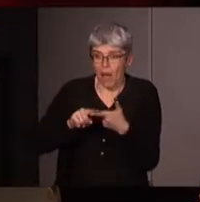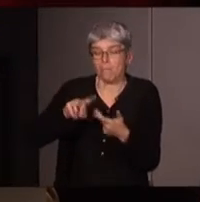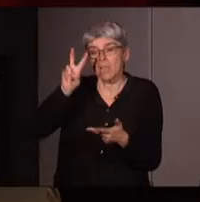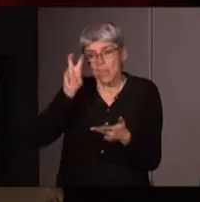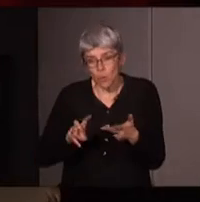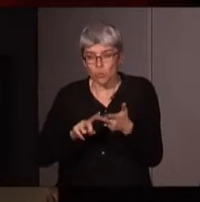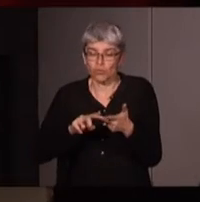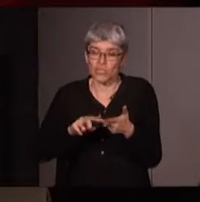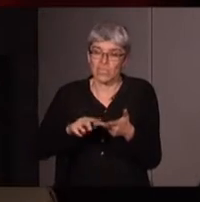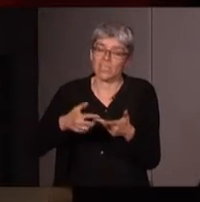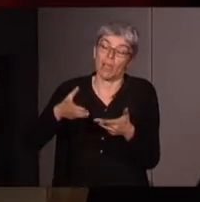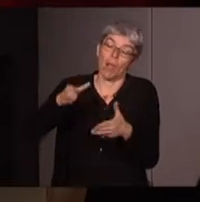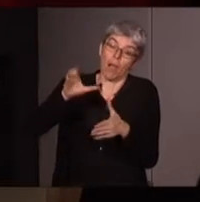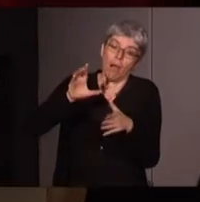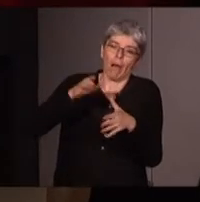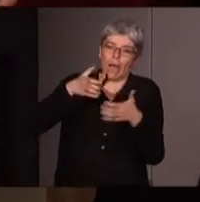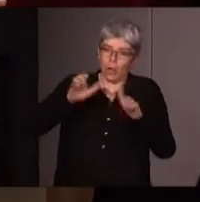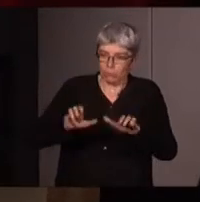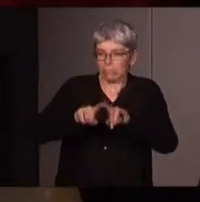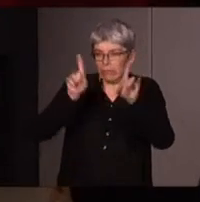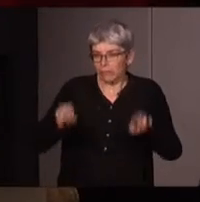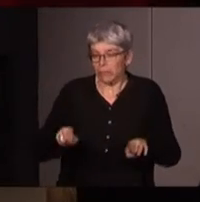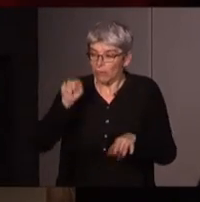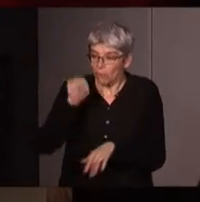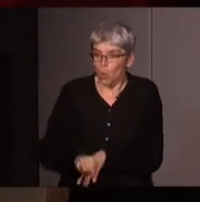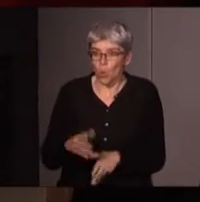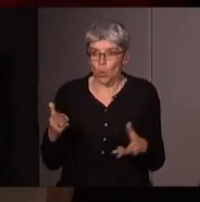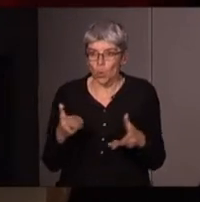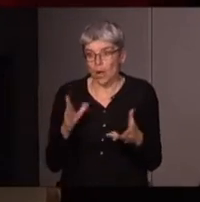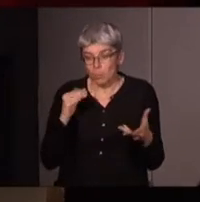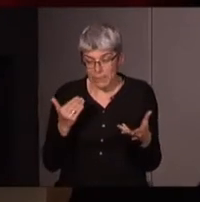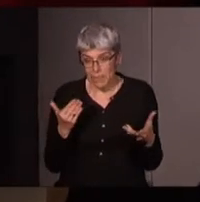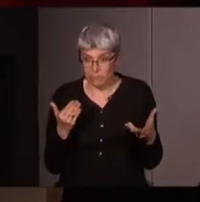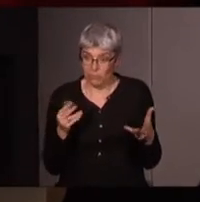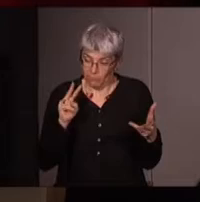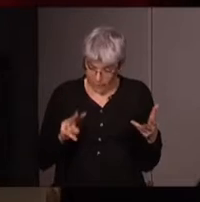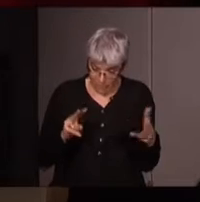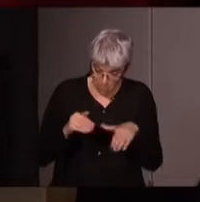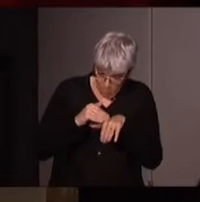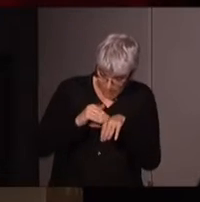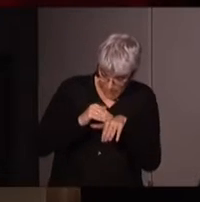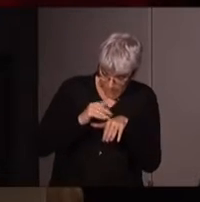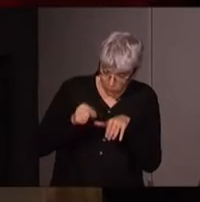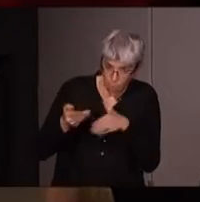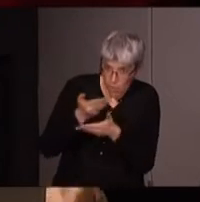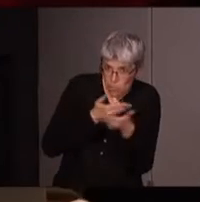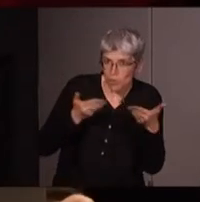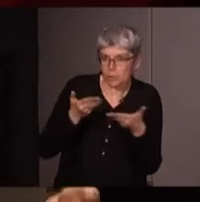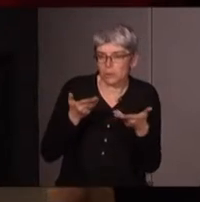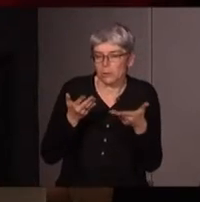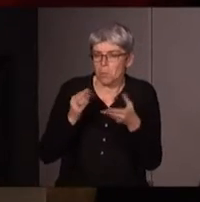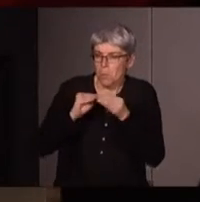'anticapitalisme. Il faudrait, et on entend toujours cette injonction, pour que nous puissions vraiment politiser les problèmes